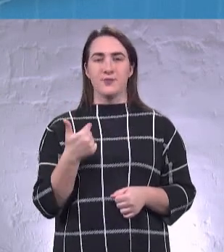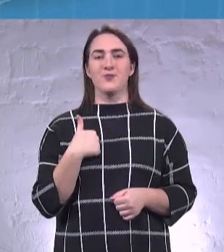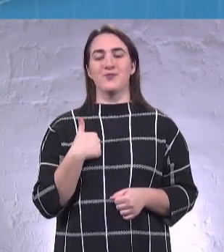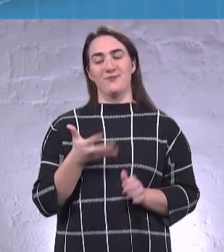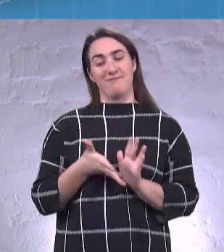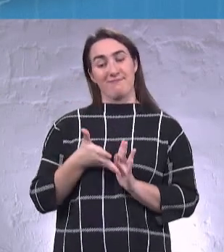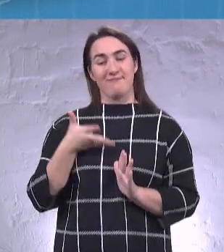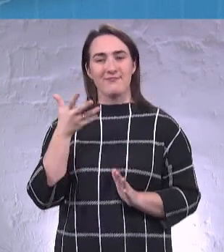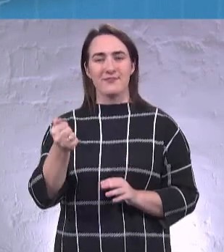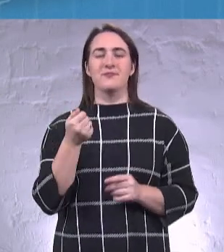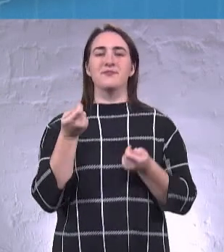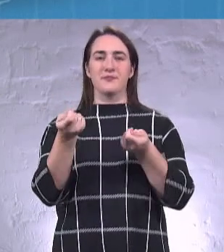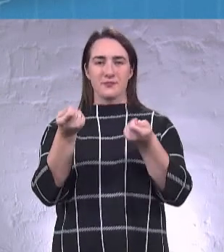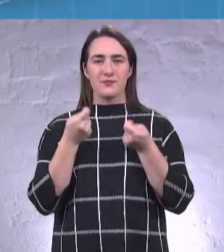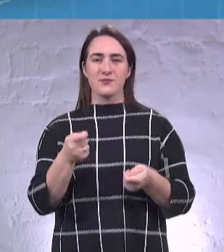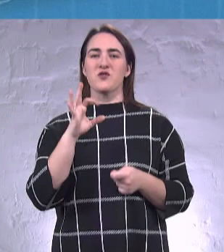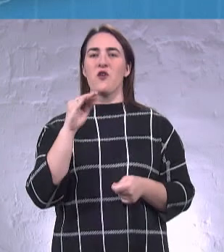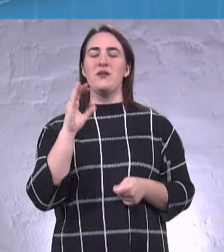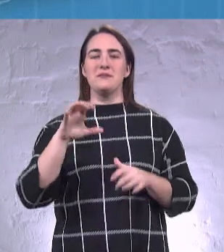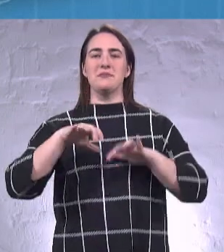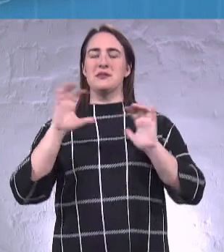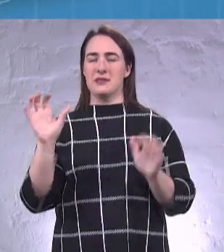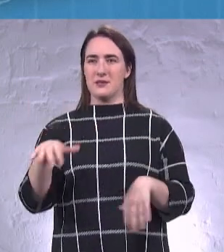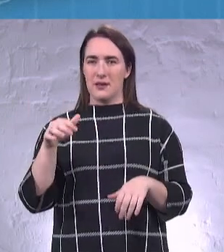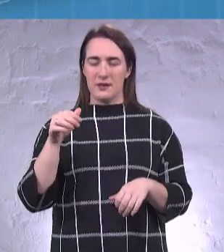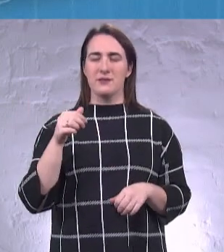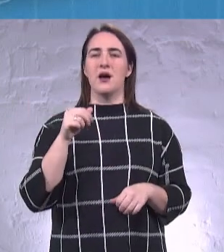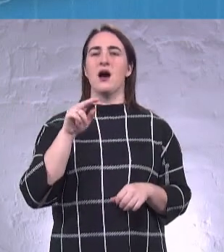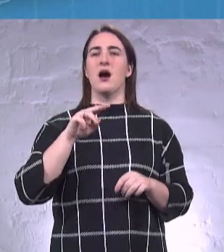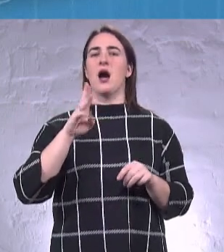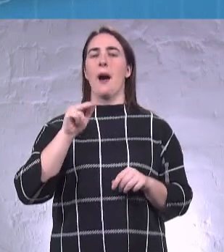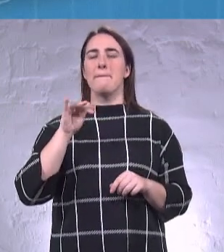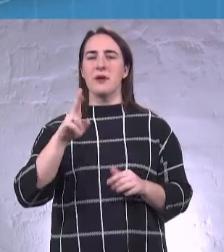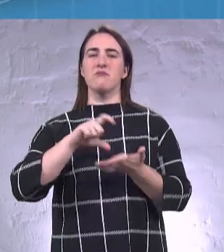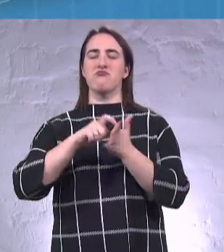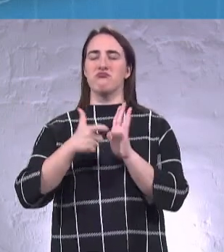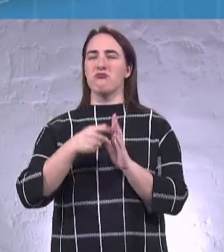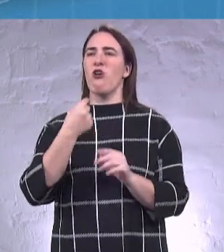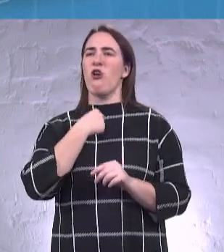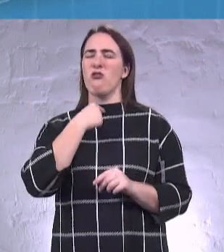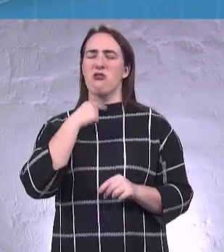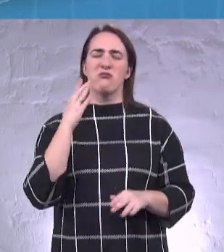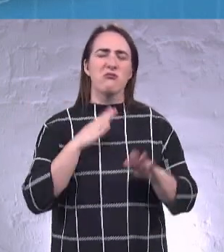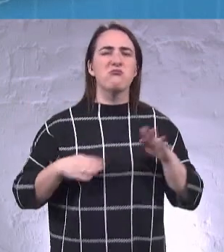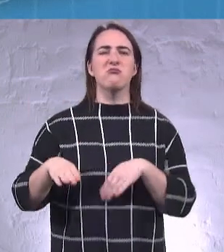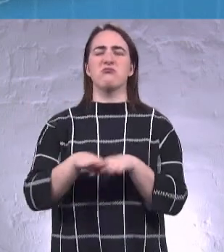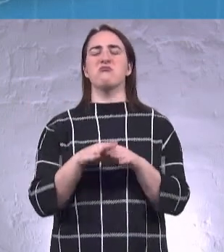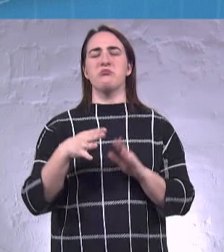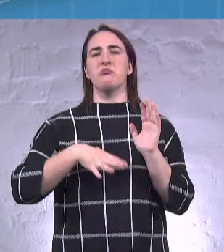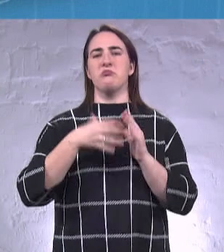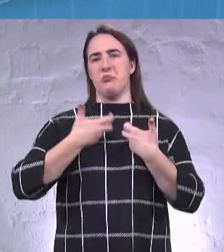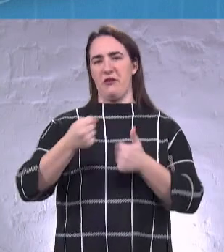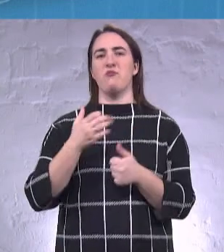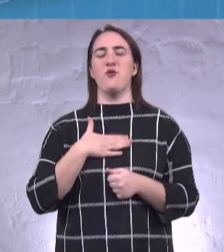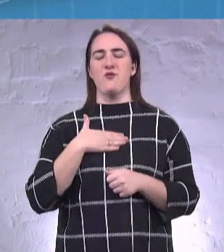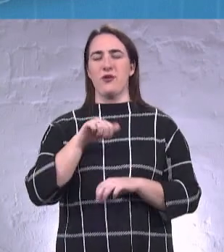адміністрації, до Офісу Президента, Офіс Донавкадмін. Кабмін одноголосно підтримав мою кандидатуру. І зараз